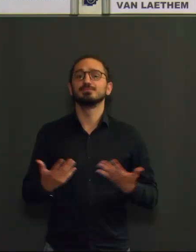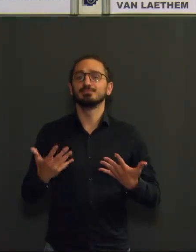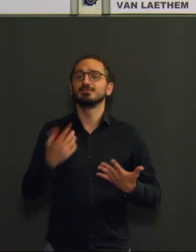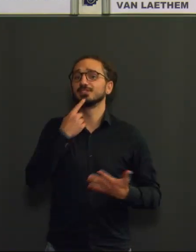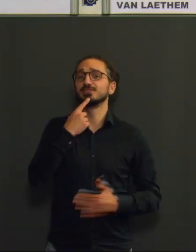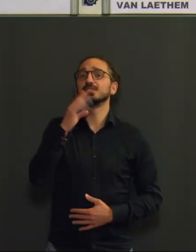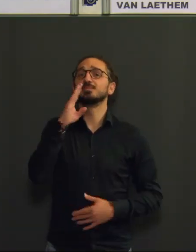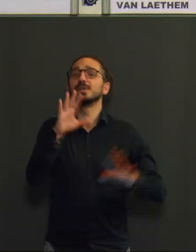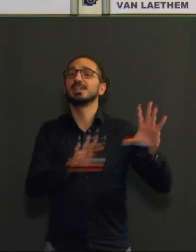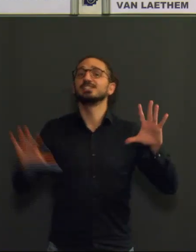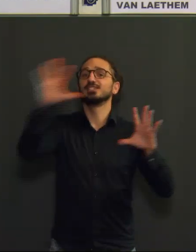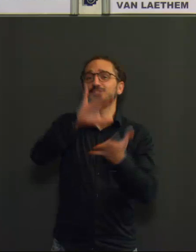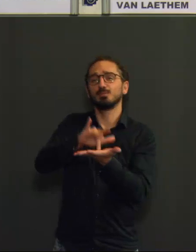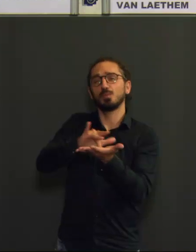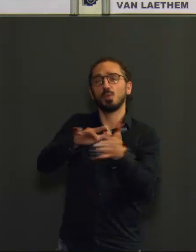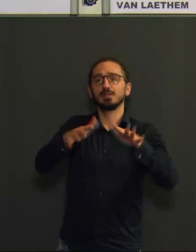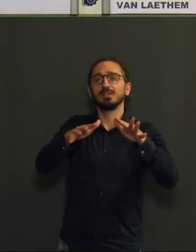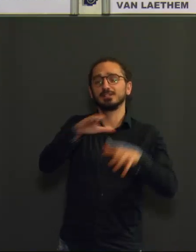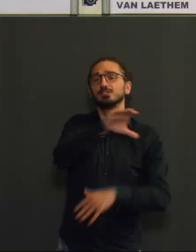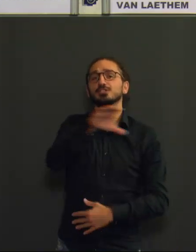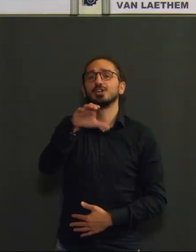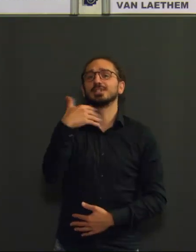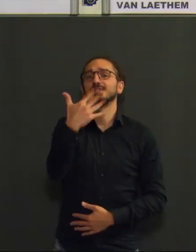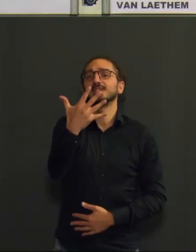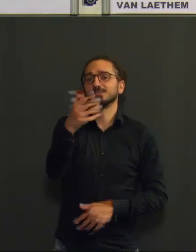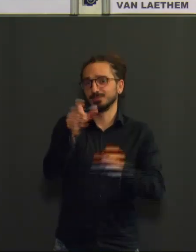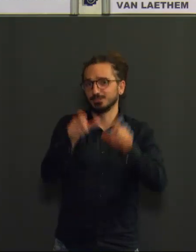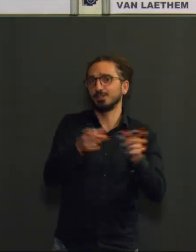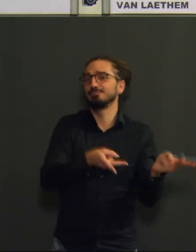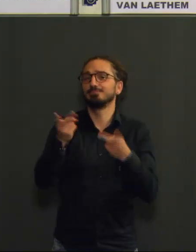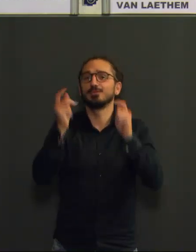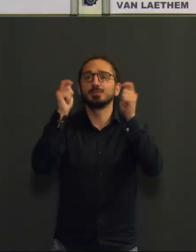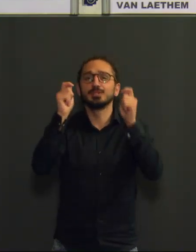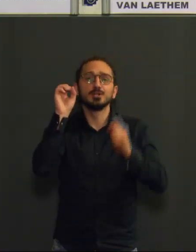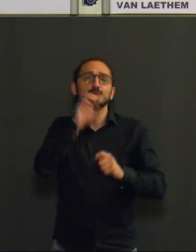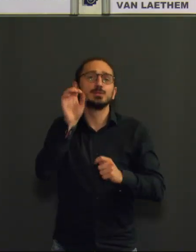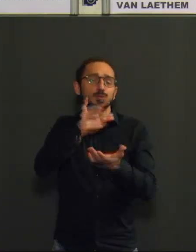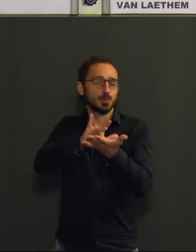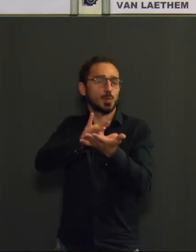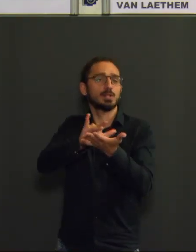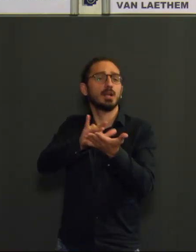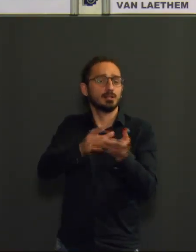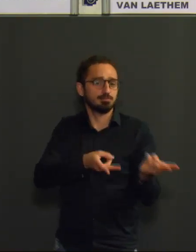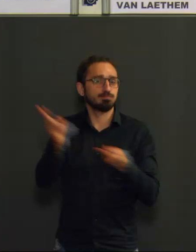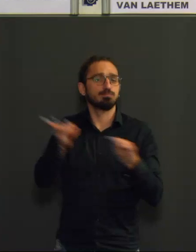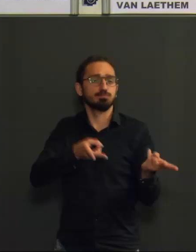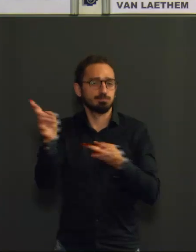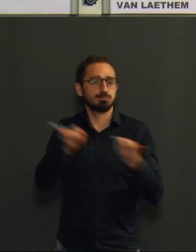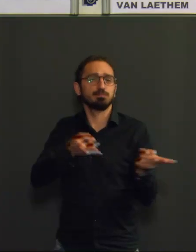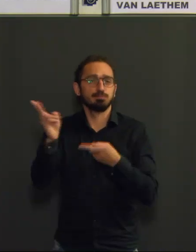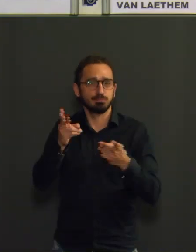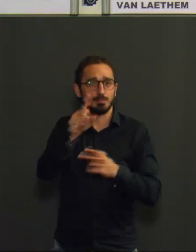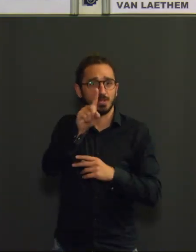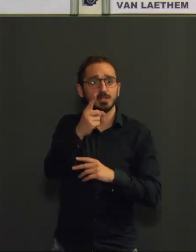nouvelles hospitalisations par jour. Ceci est à mettre en perspective avec les 133 hospitalisations en